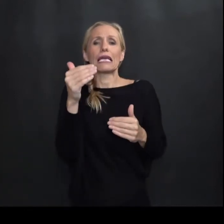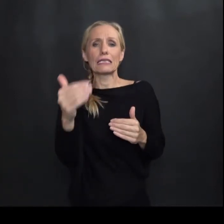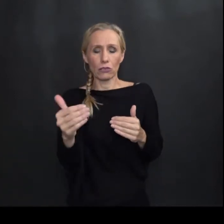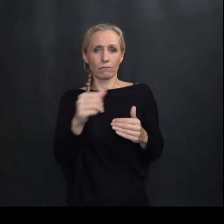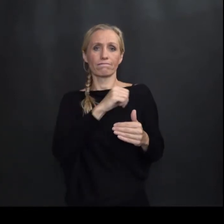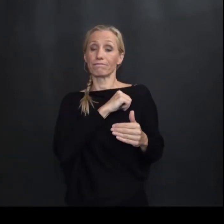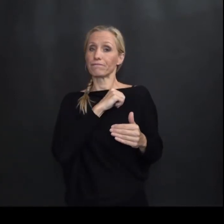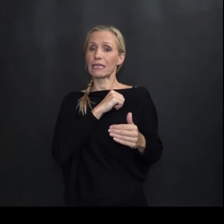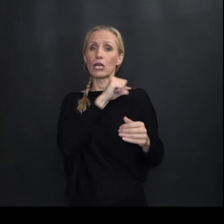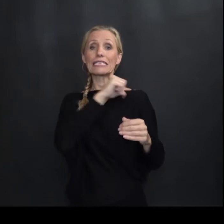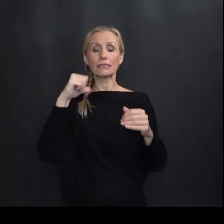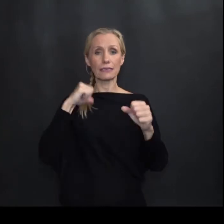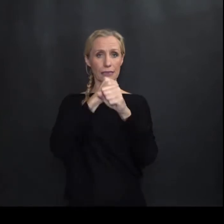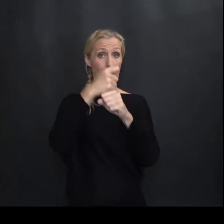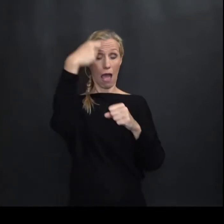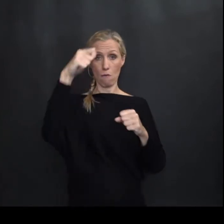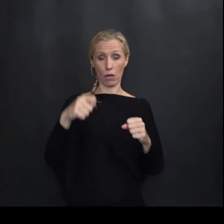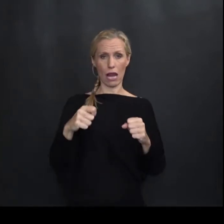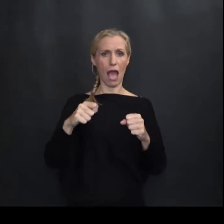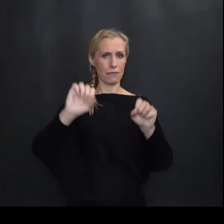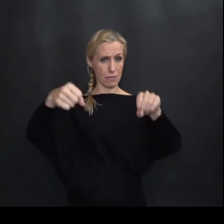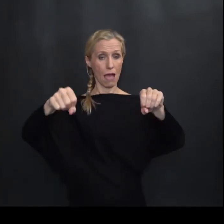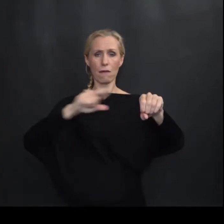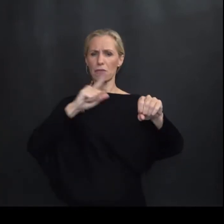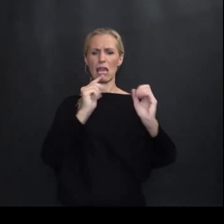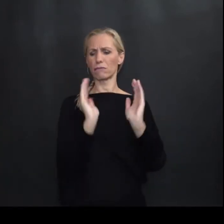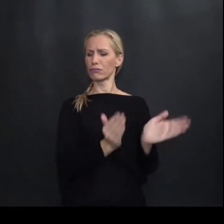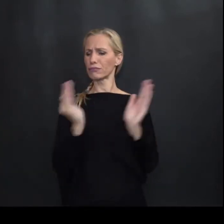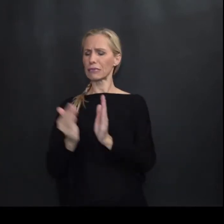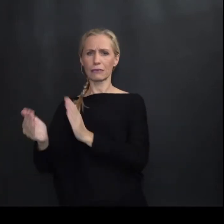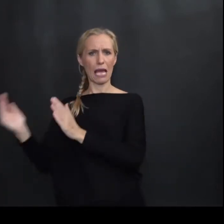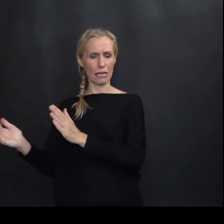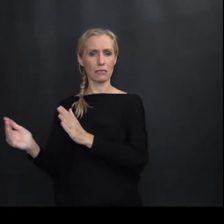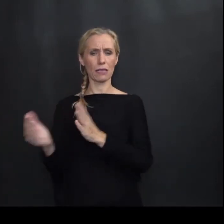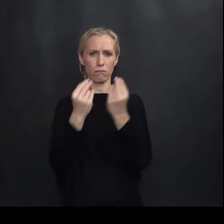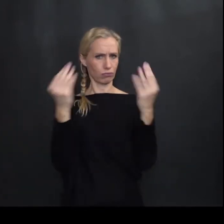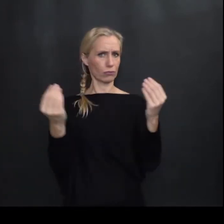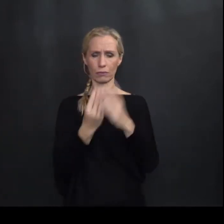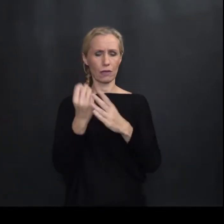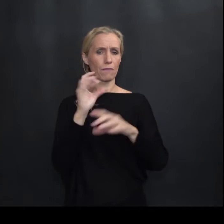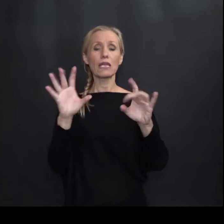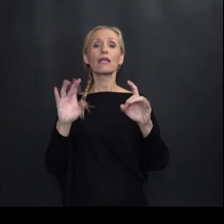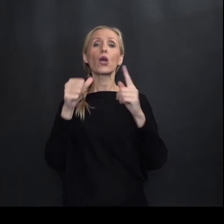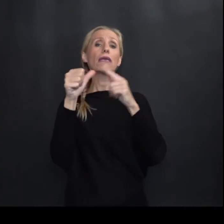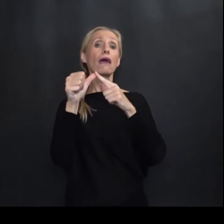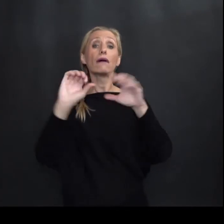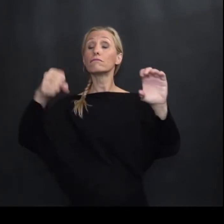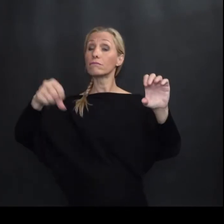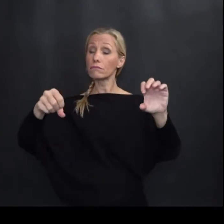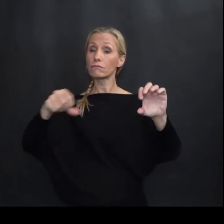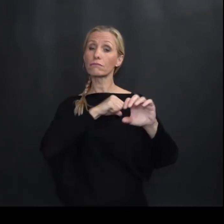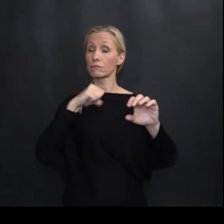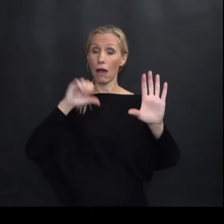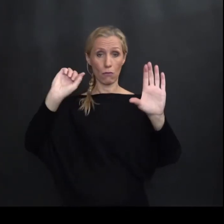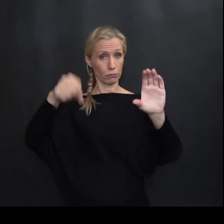kažem To je takozvana Samogradnja To nisu serijski proizvodi Nego su namjenjeni Znači kao pojedinoči